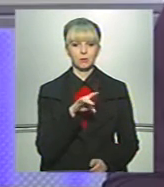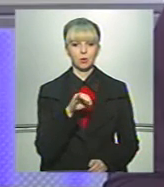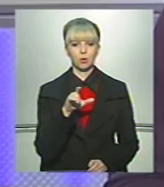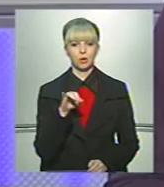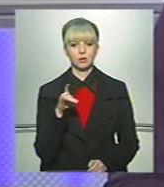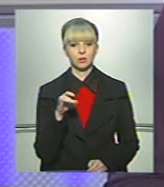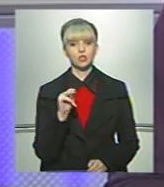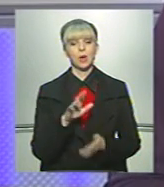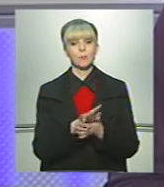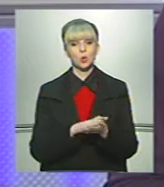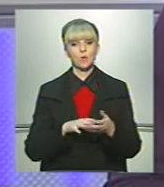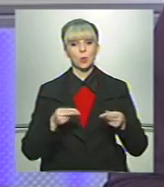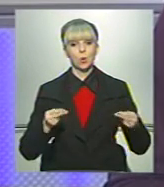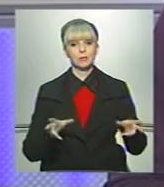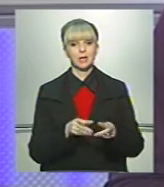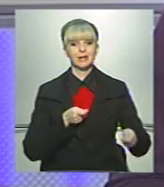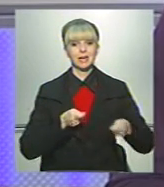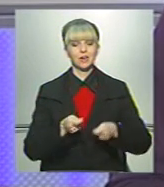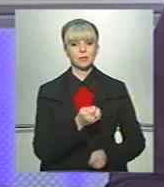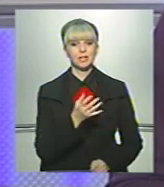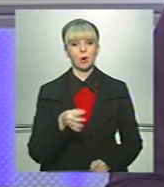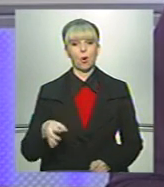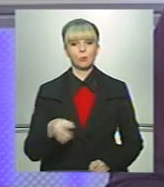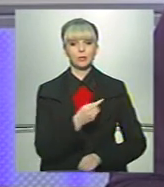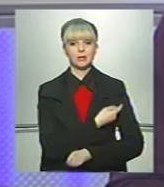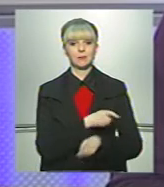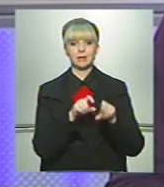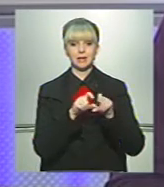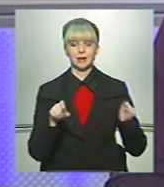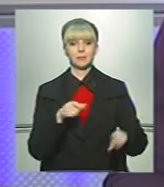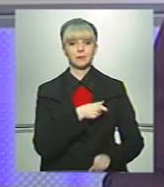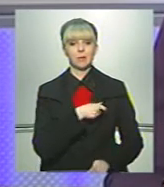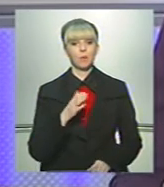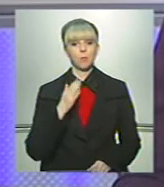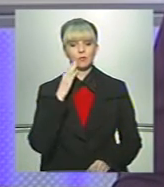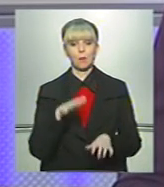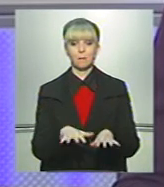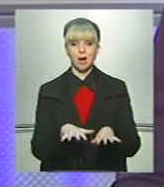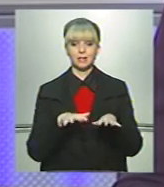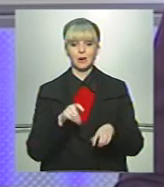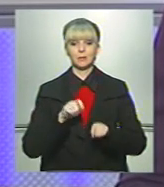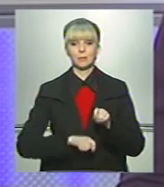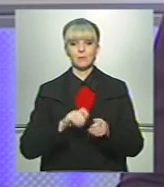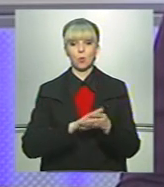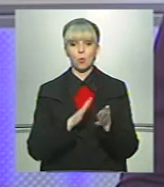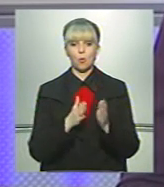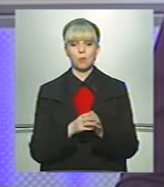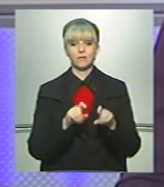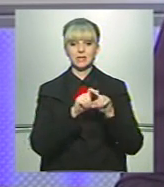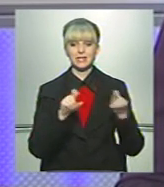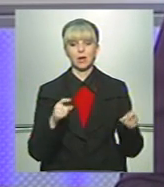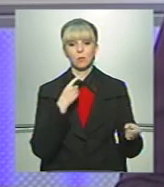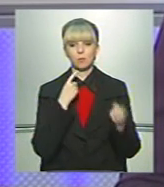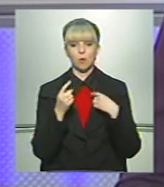Чи продовжать контракти з керівниками кількох обласних лікарень? Депутати Буковинського парламенту перевірили умови в закладах,